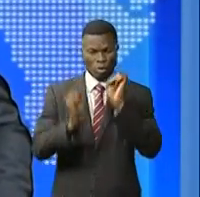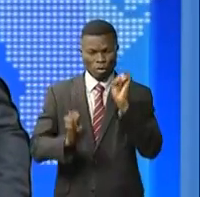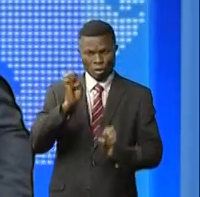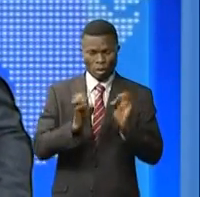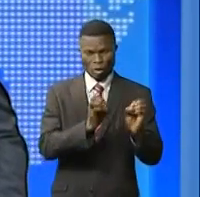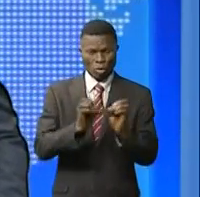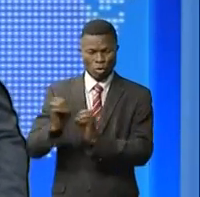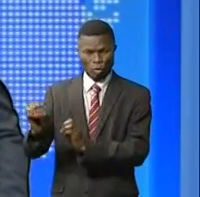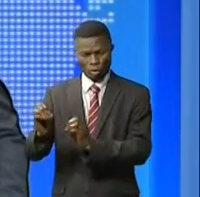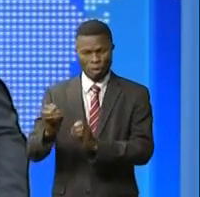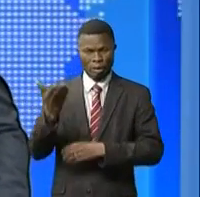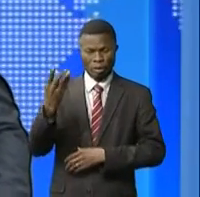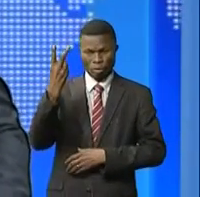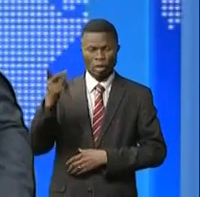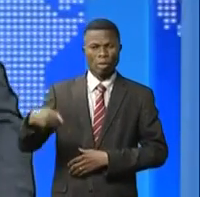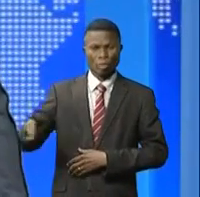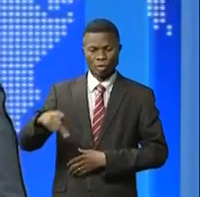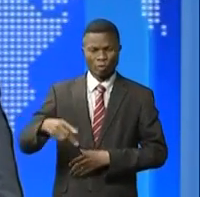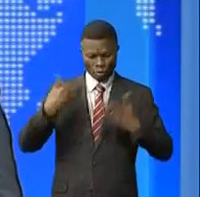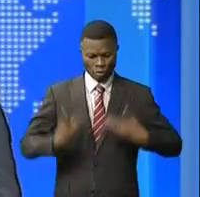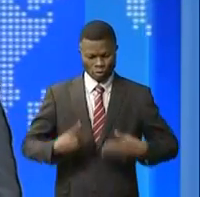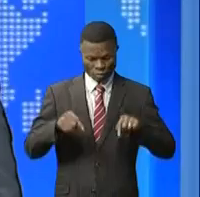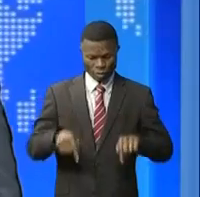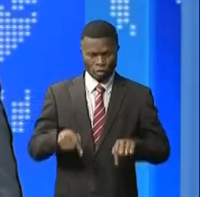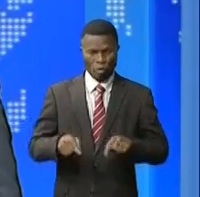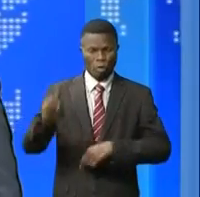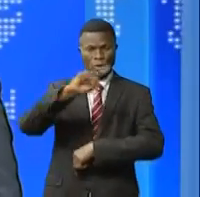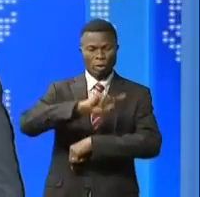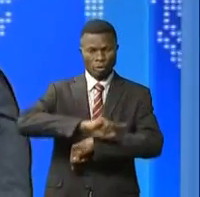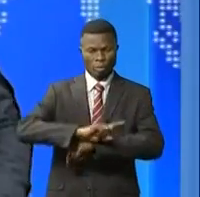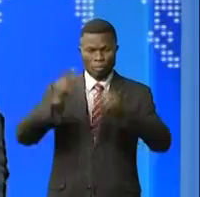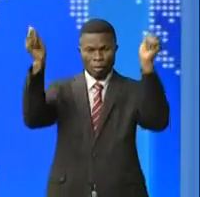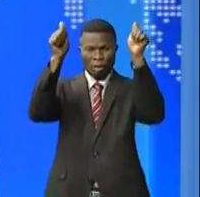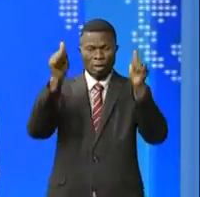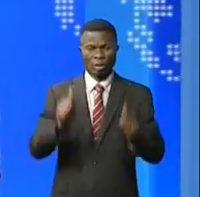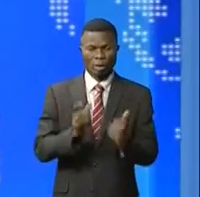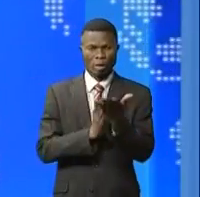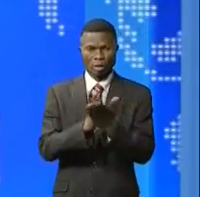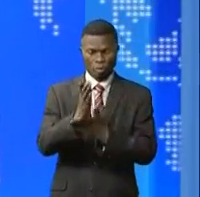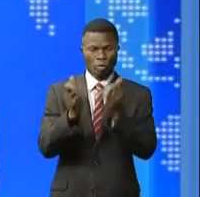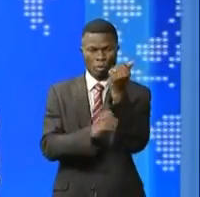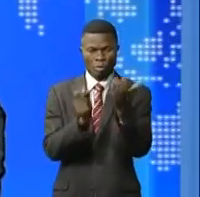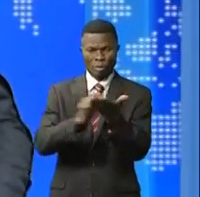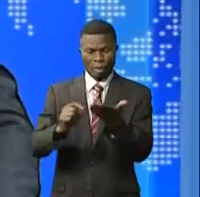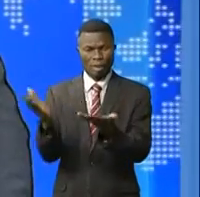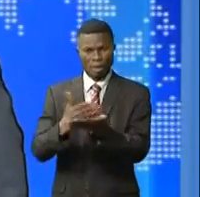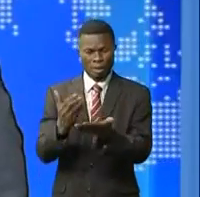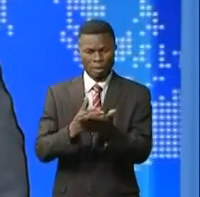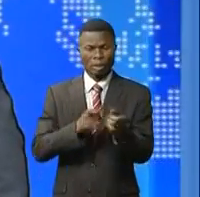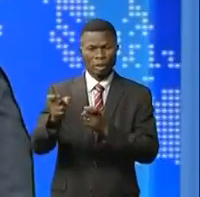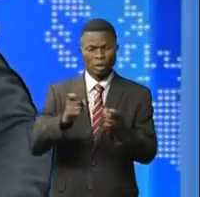de l'état de siège. Célébration aujourd'hui de la journée africaine du droit d'auteur et de la gestion